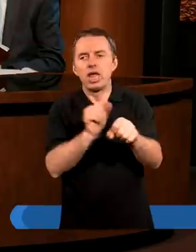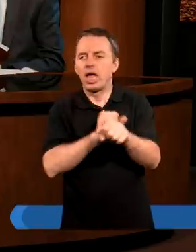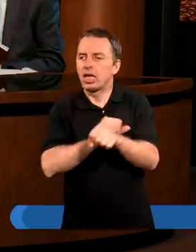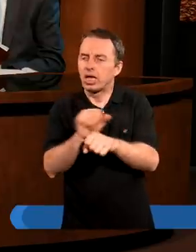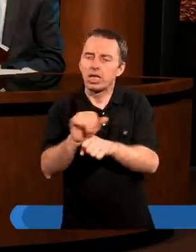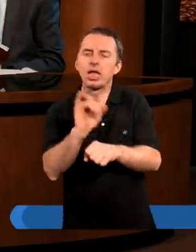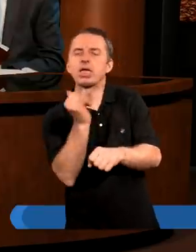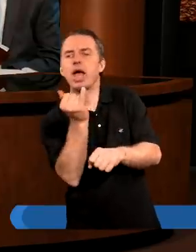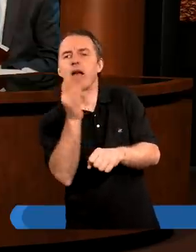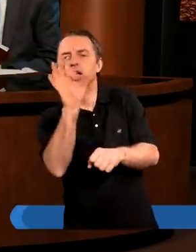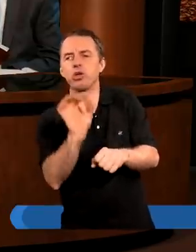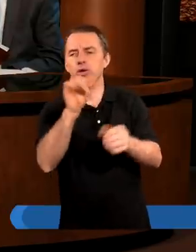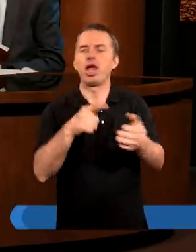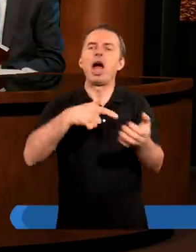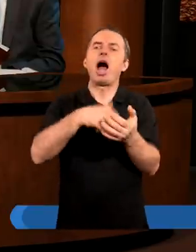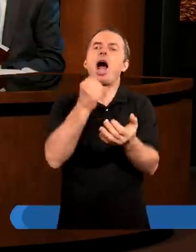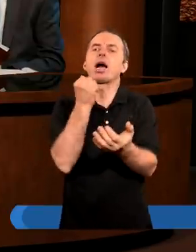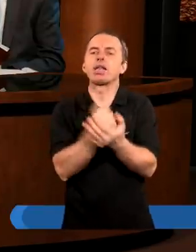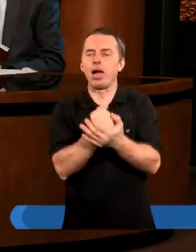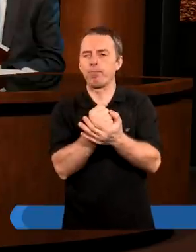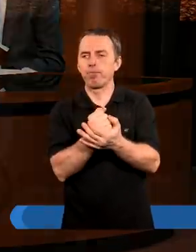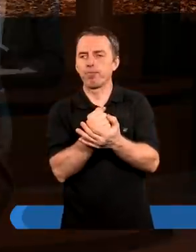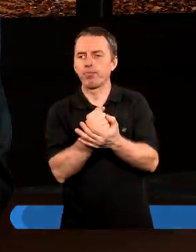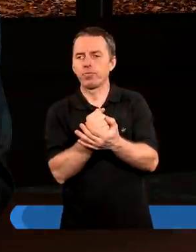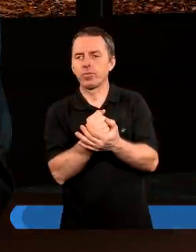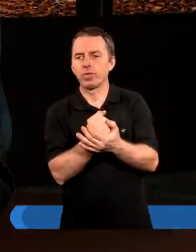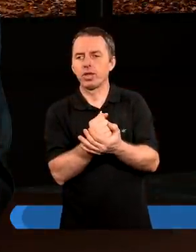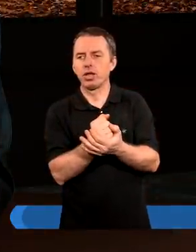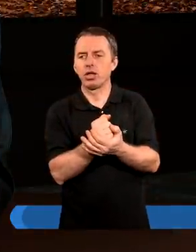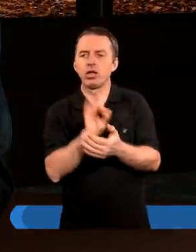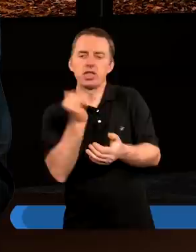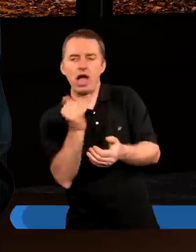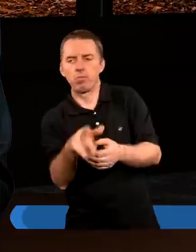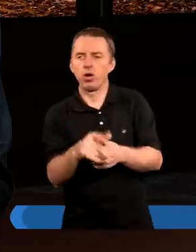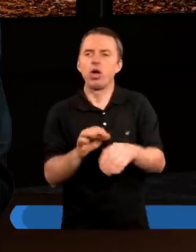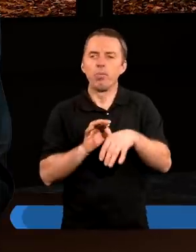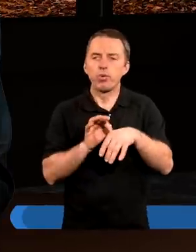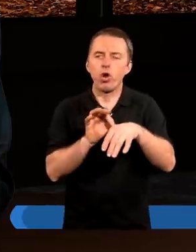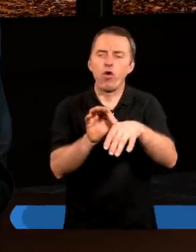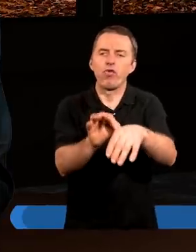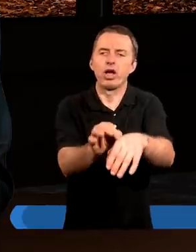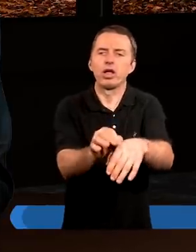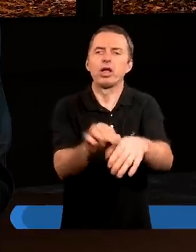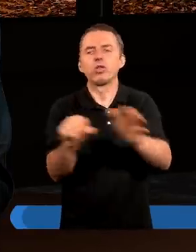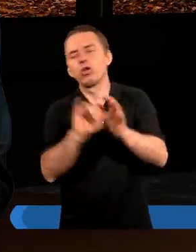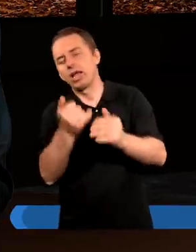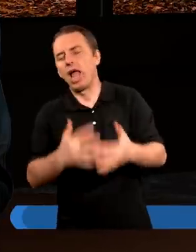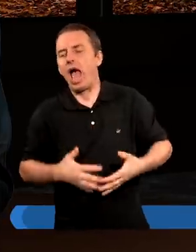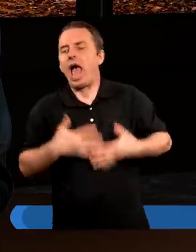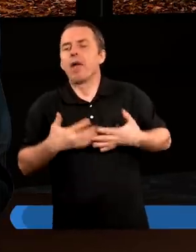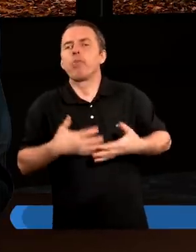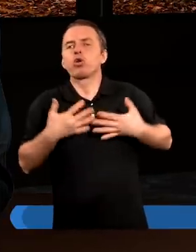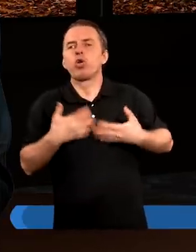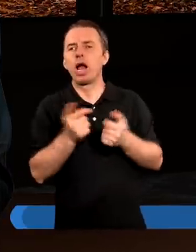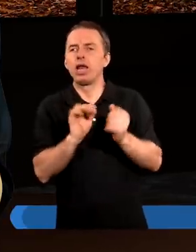jakimś aktem, który miałby prowadzić do jakichś emocjonalnych